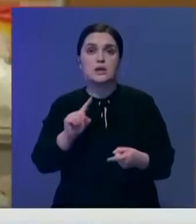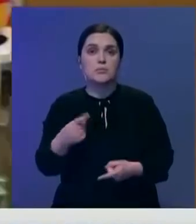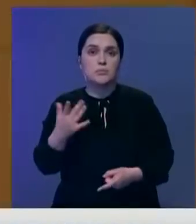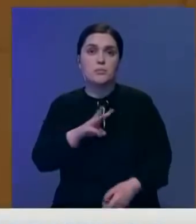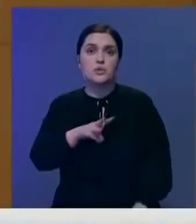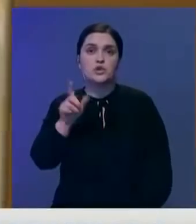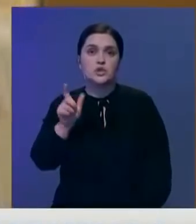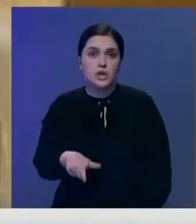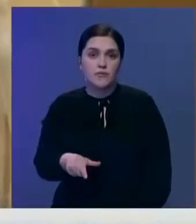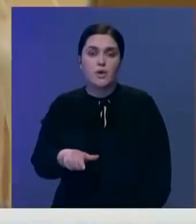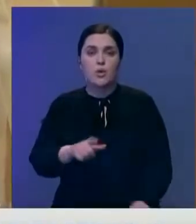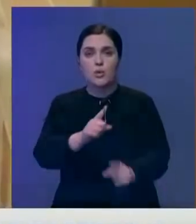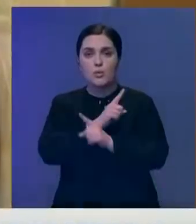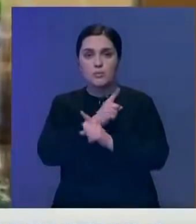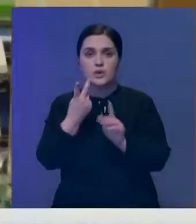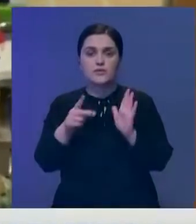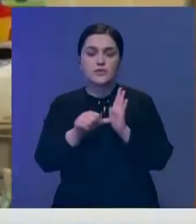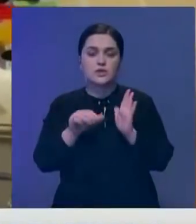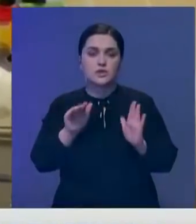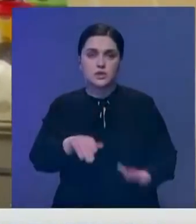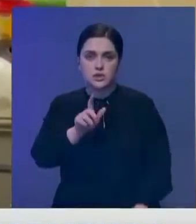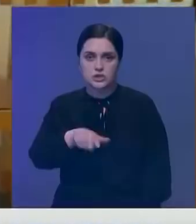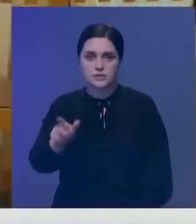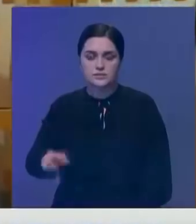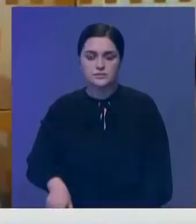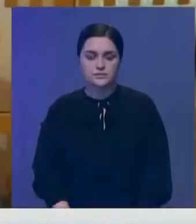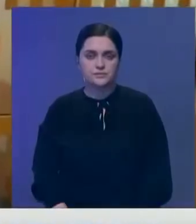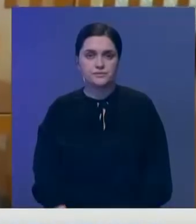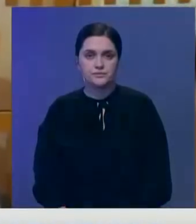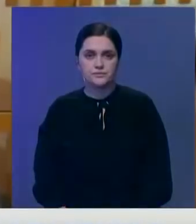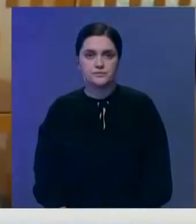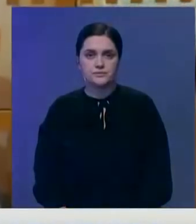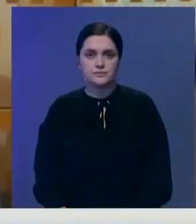миллиона человек. С болезнью не справились, примерно 26 тысяч.